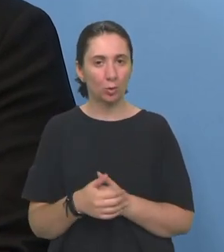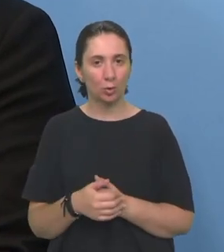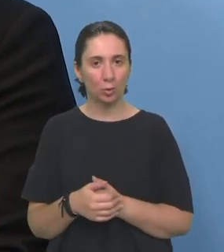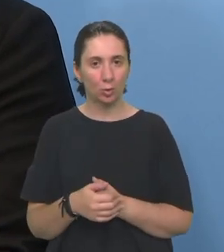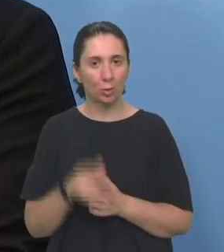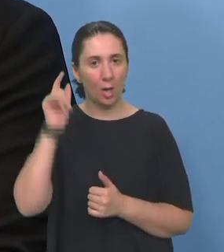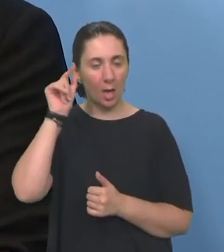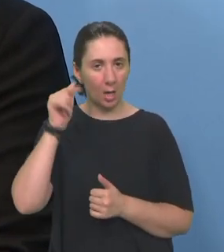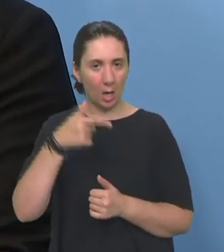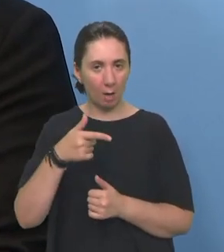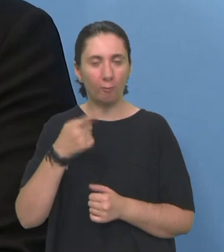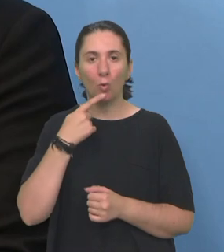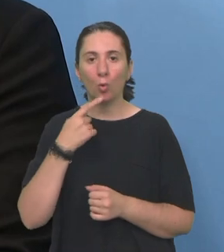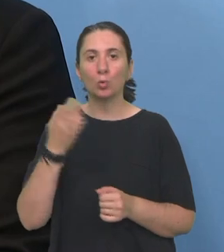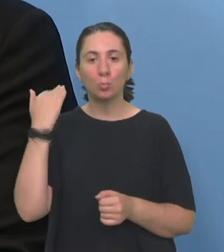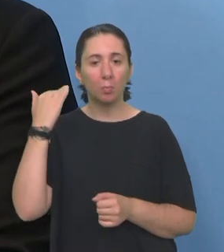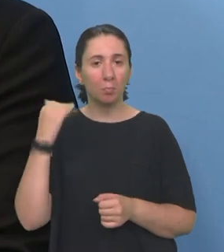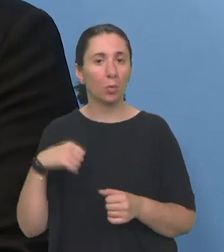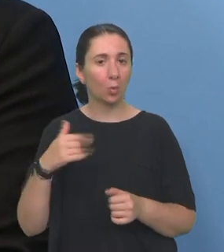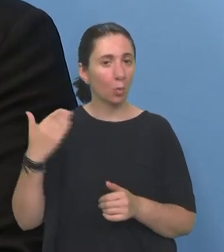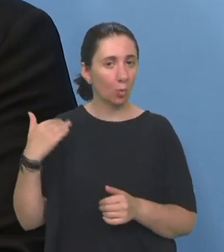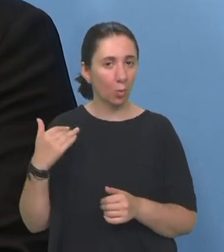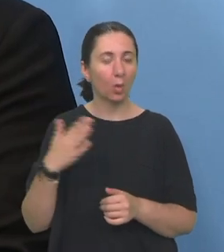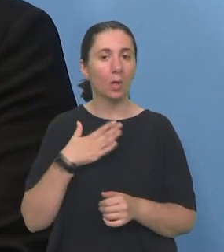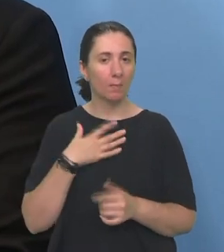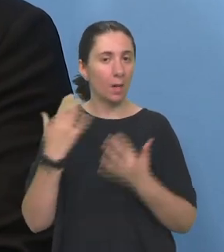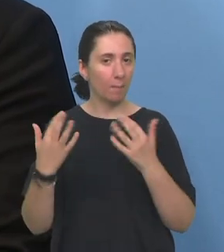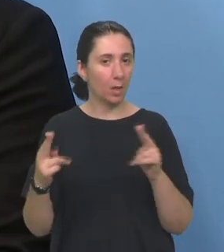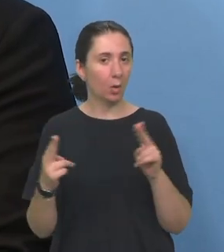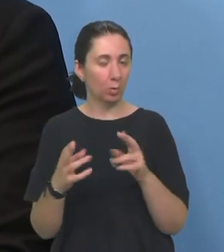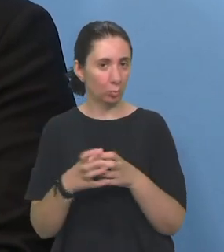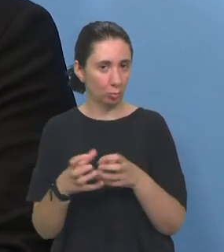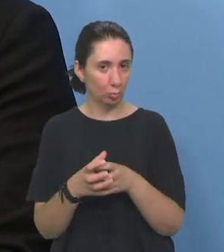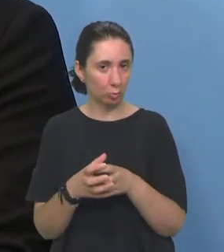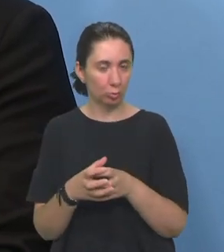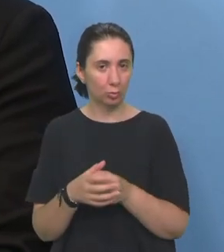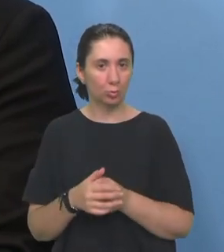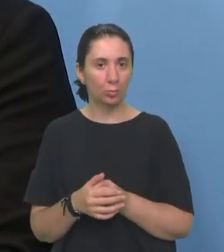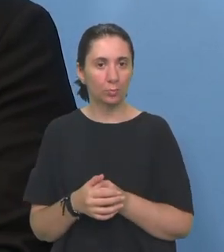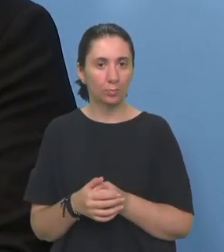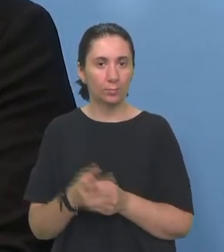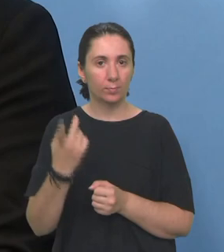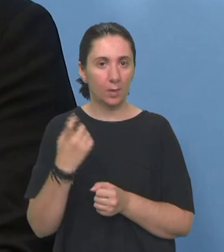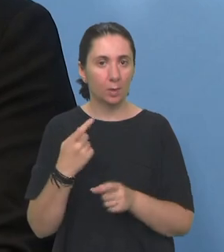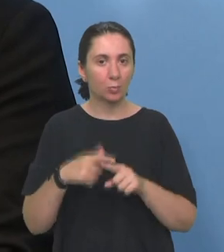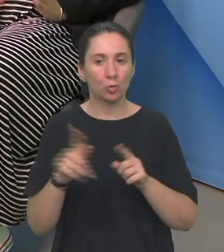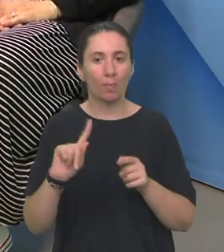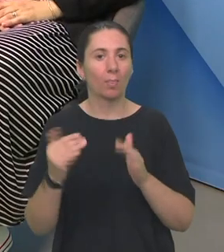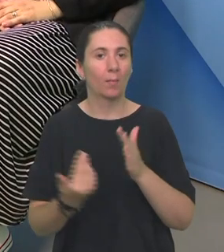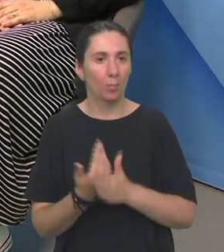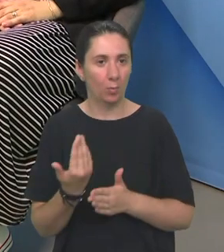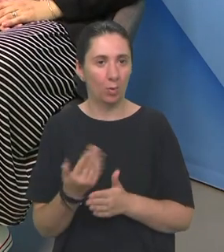do what I want,